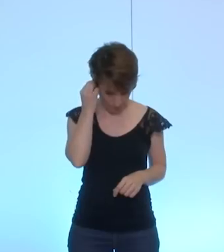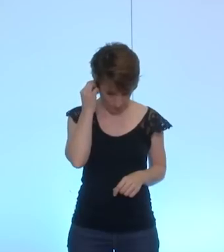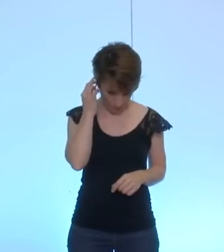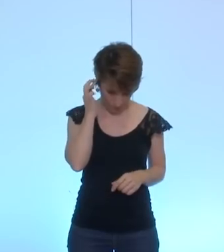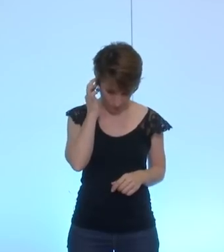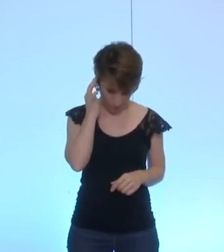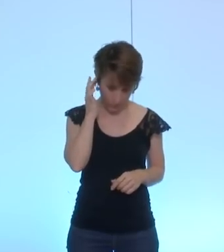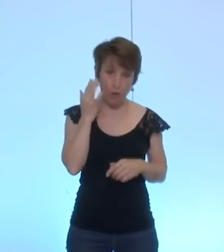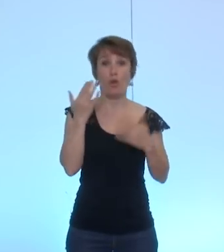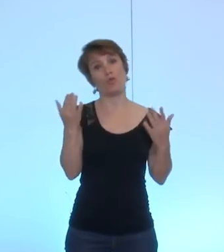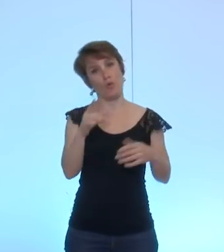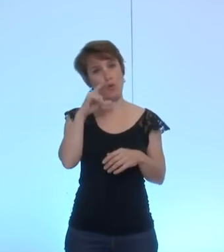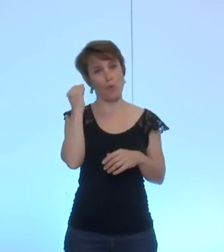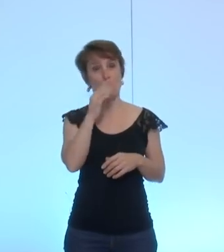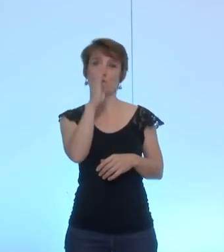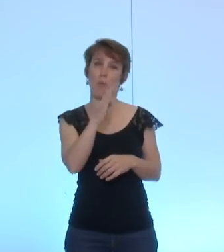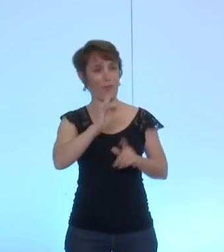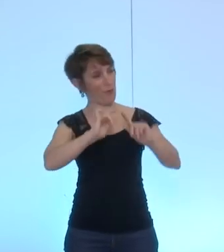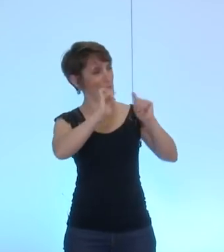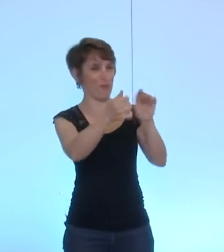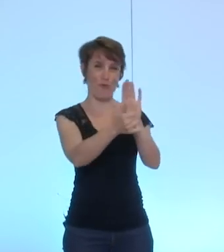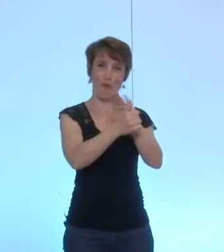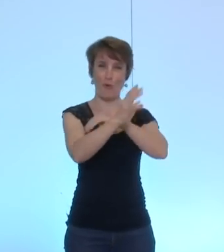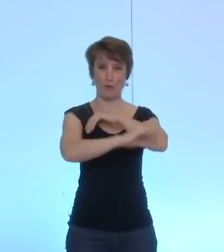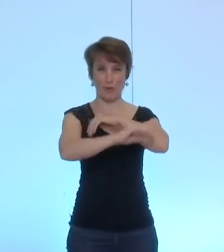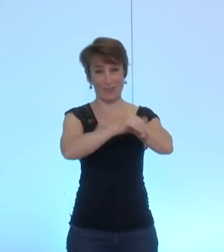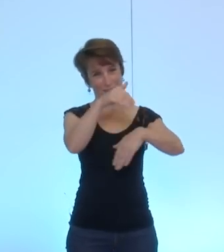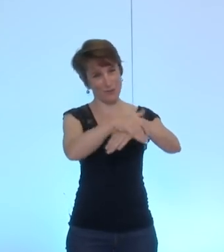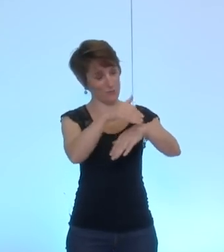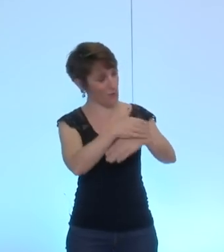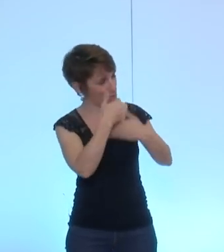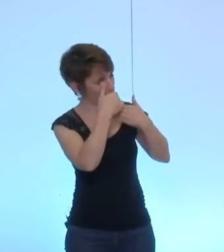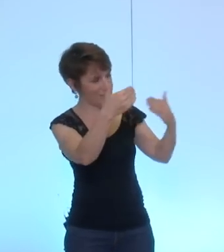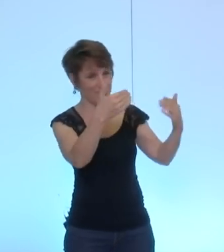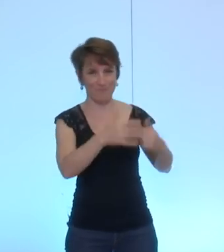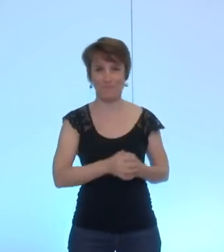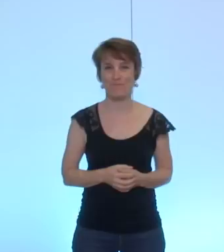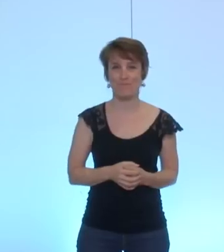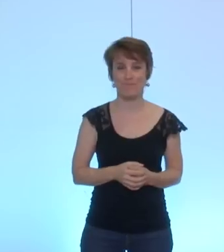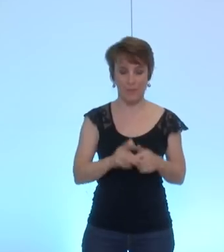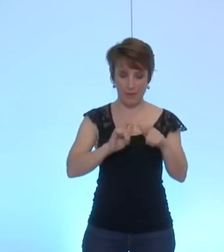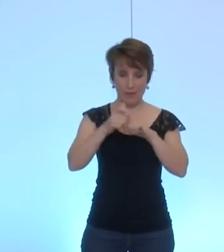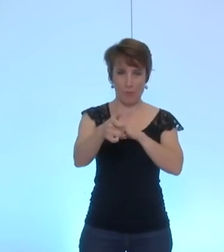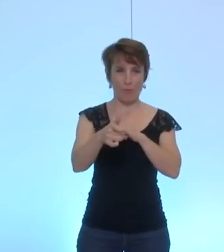Bertrand, nous fera le plaisir d'être notre secrétaire ce soir. Merci. Et nous en arrivons au rendu